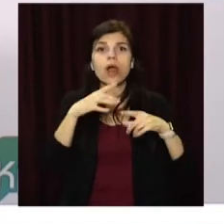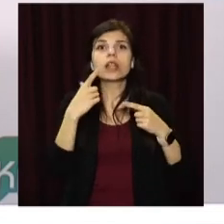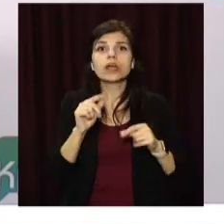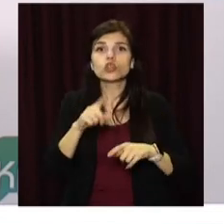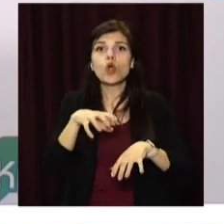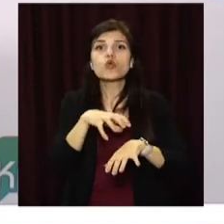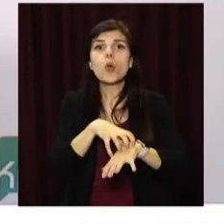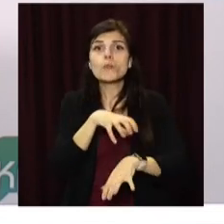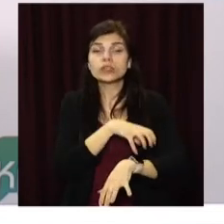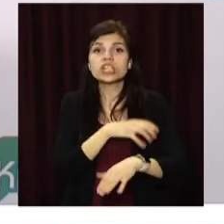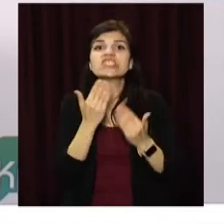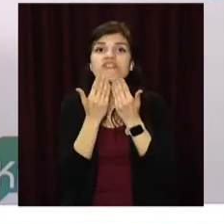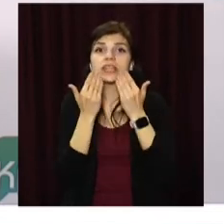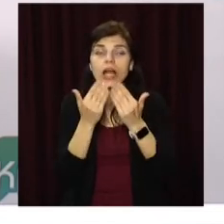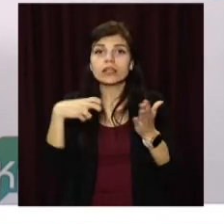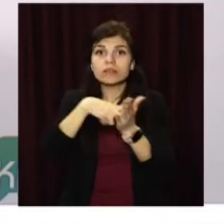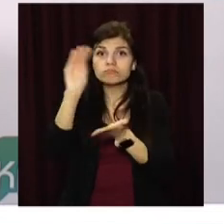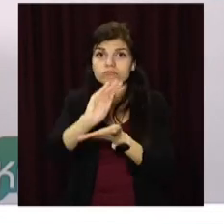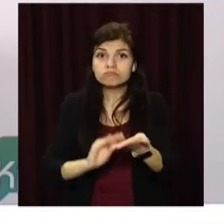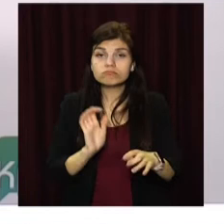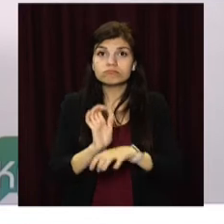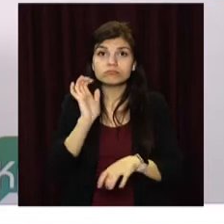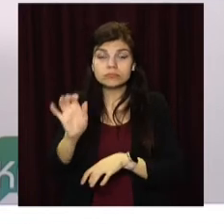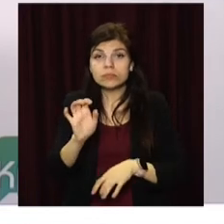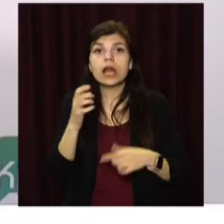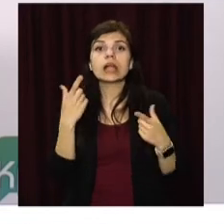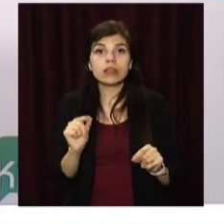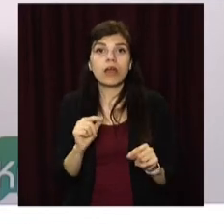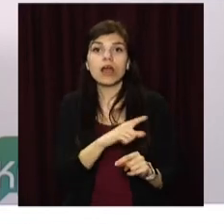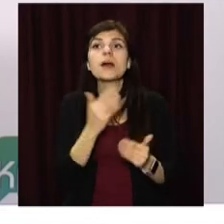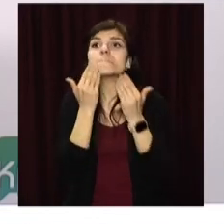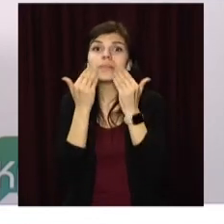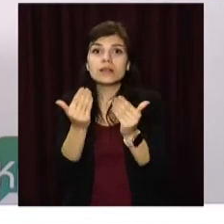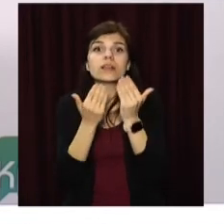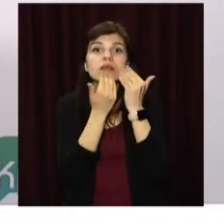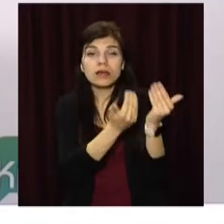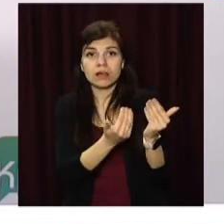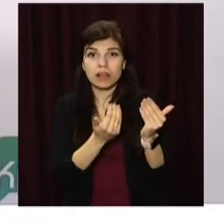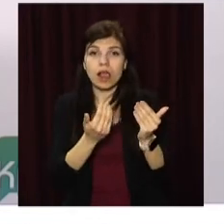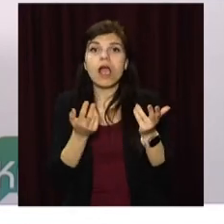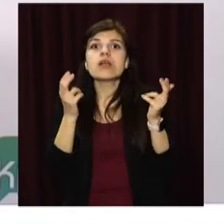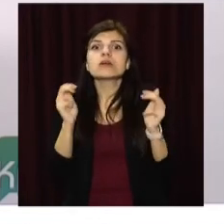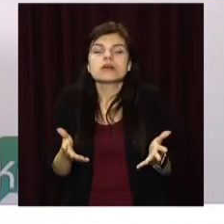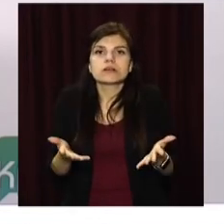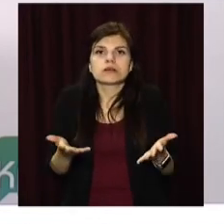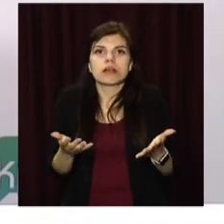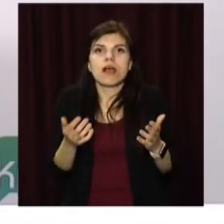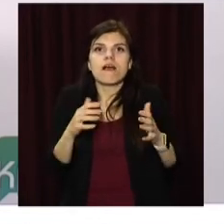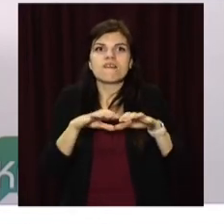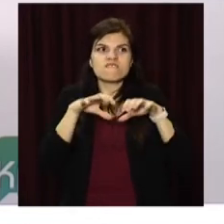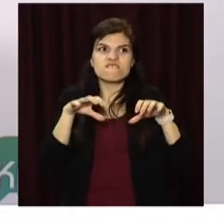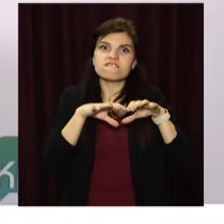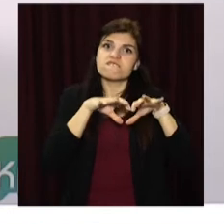комуністи зверталися з листами, де питали, як же влада з